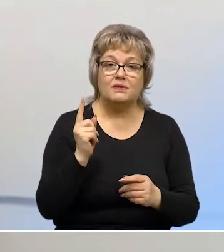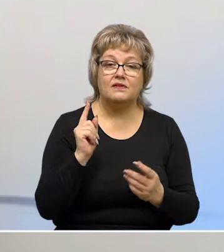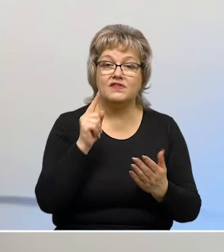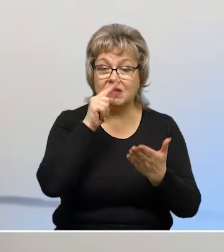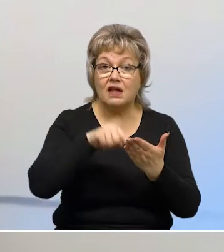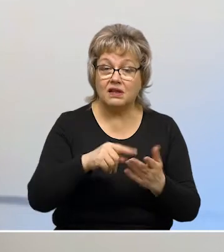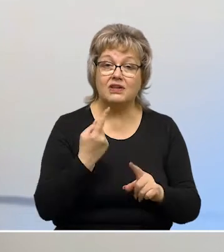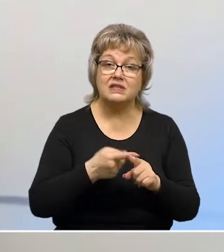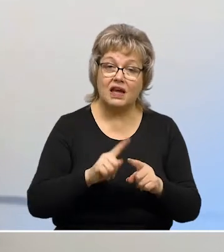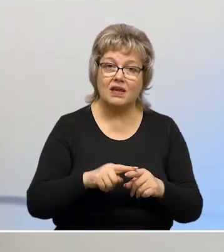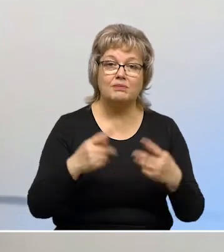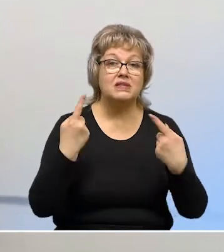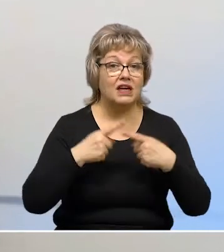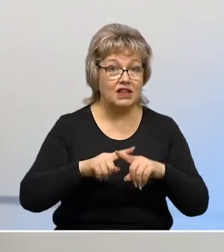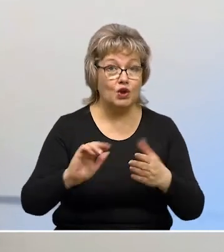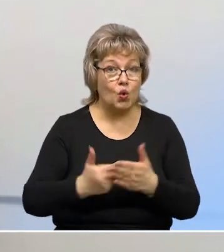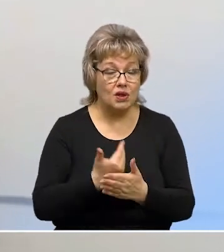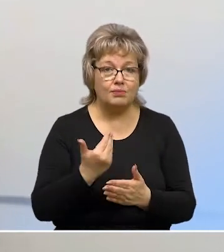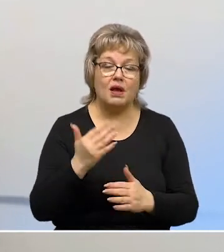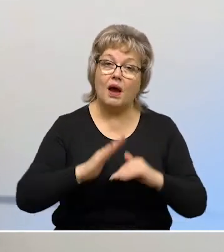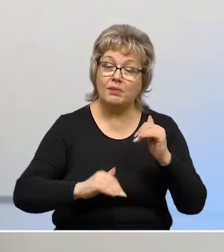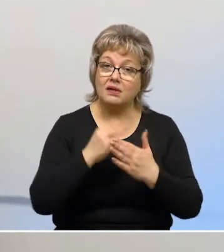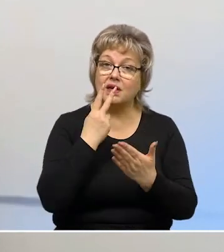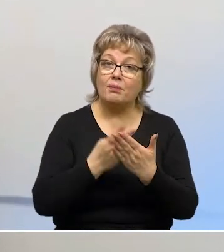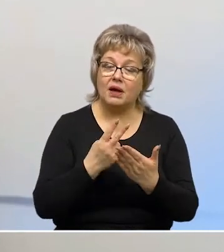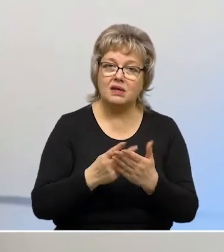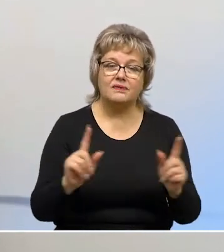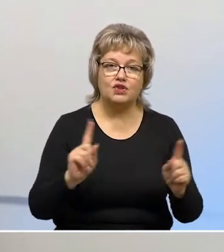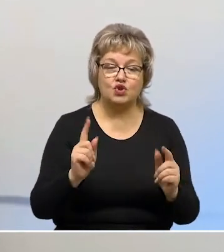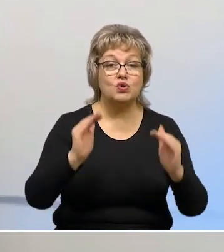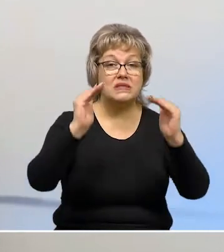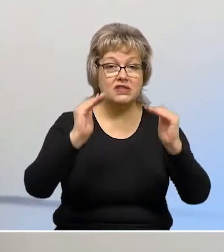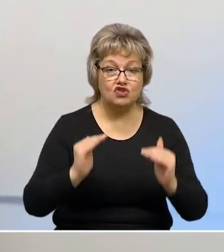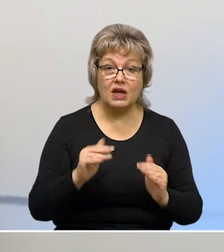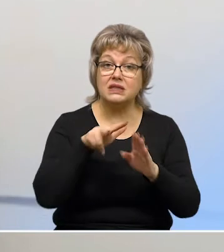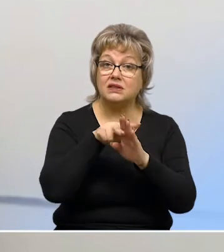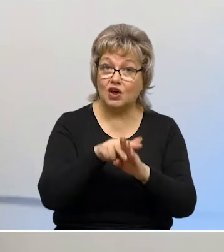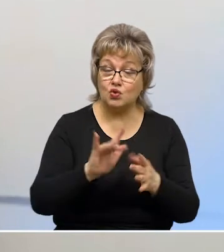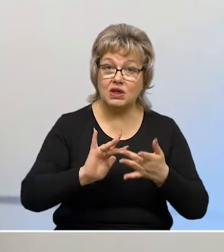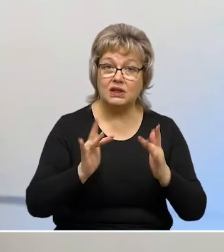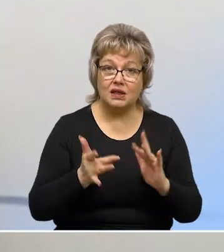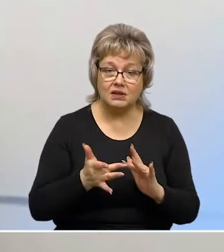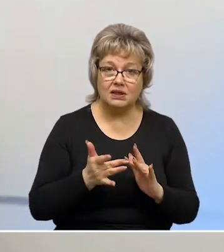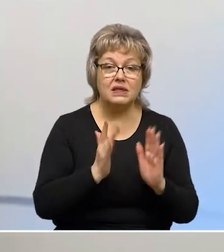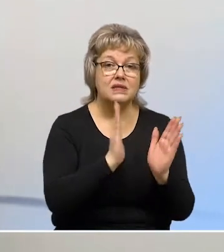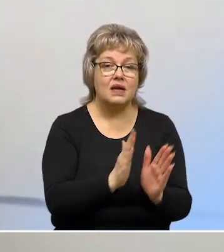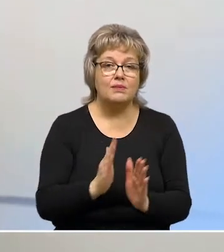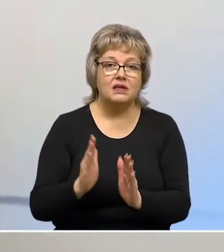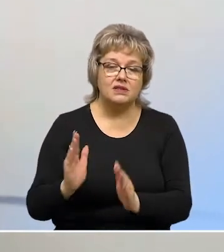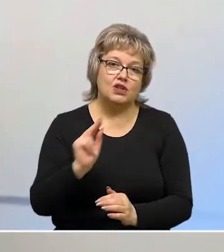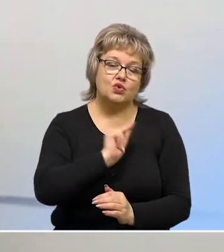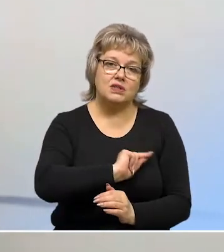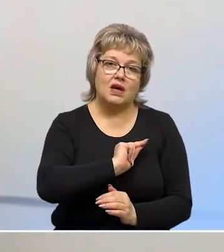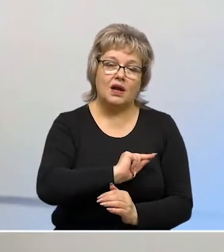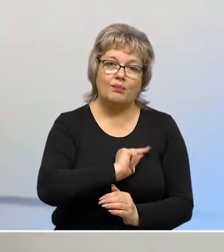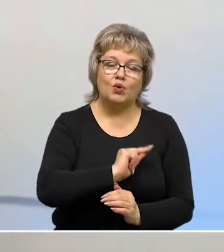такими технологиями. Ну, вот практика показывает, что снижается нагрузка на сети, стабилизируется